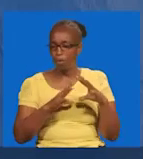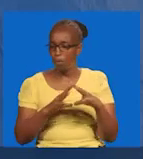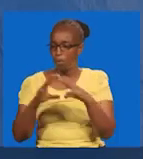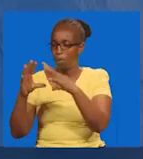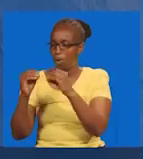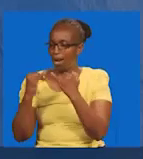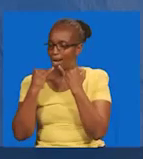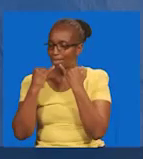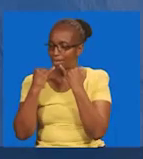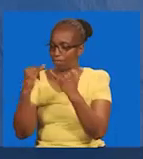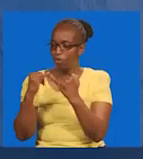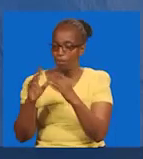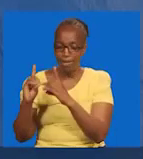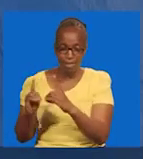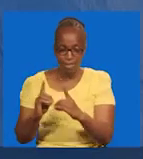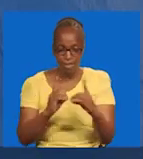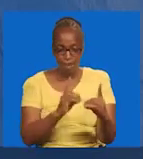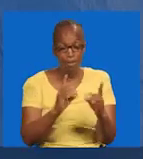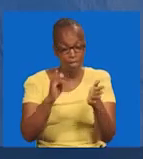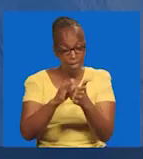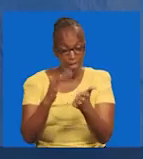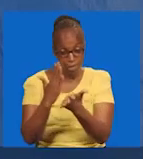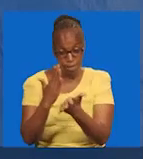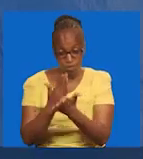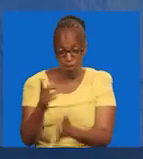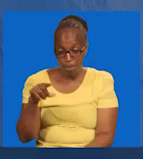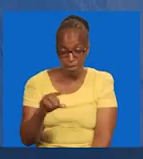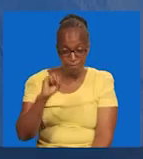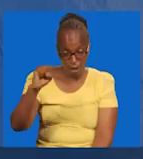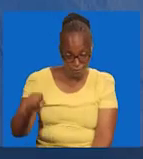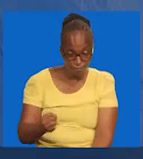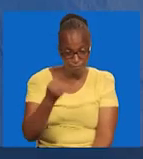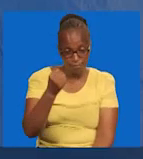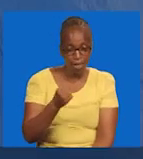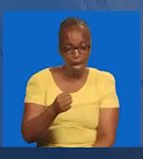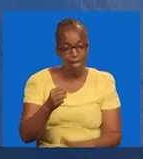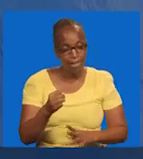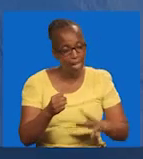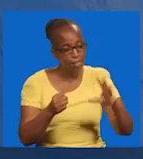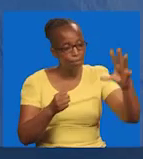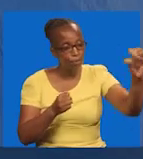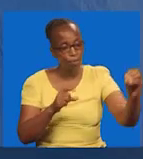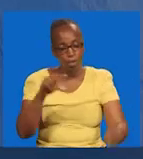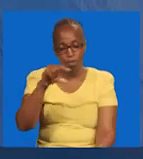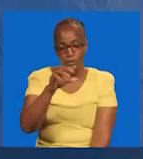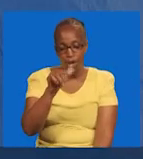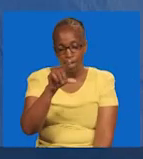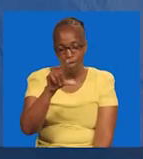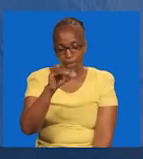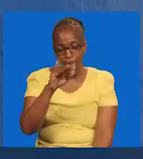nendeni upesi, mkawambia wanapunzi wake hivi. Hamefufuka kutoka kwa wafu, nae